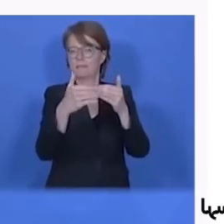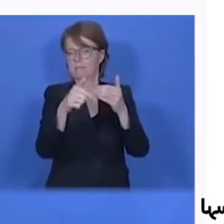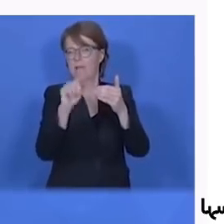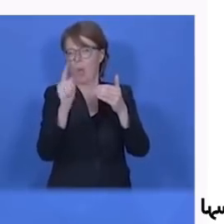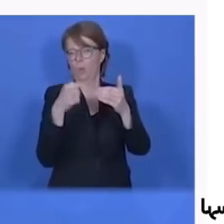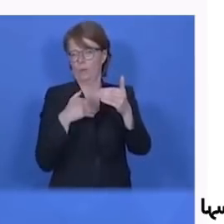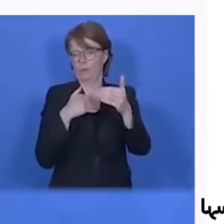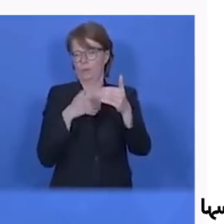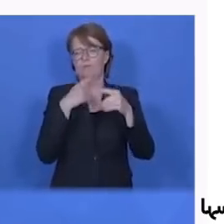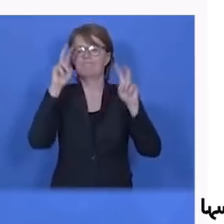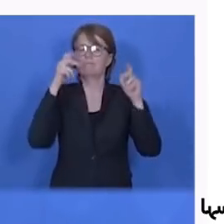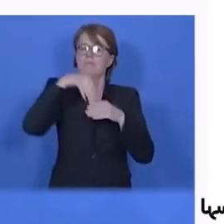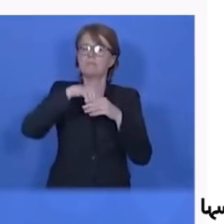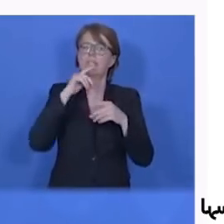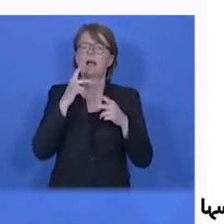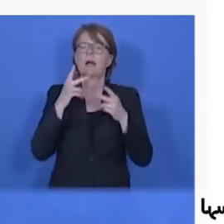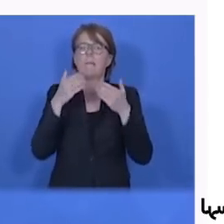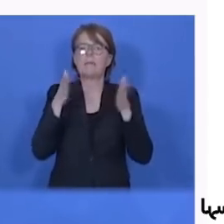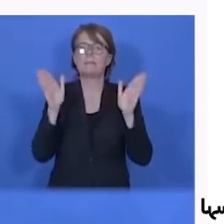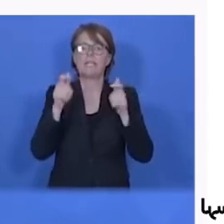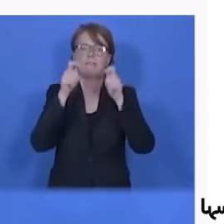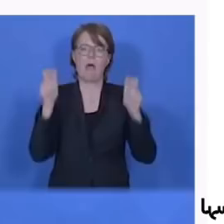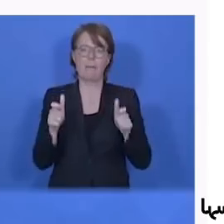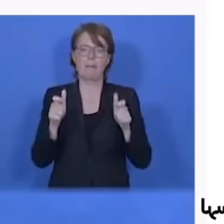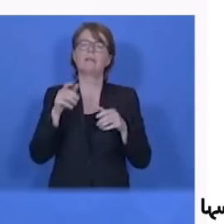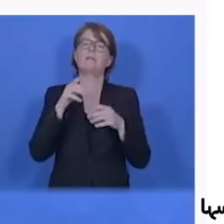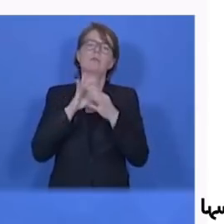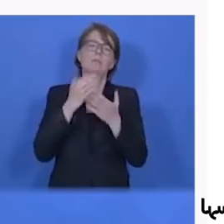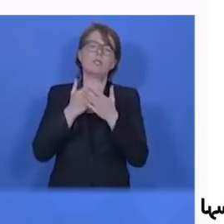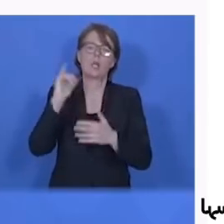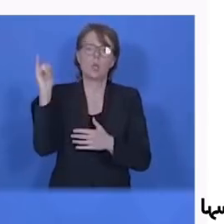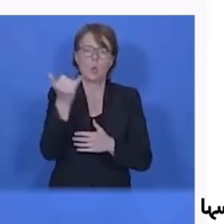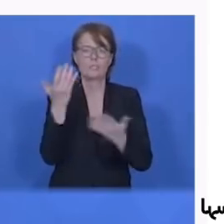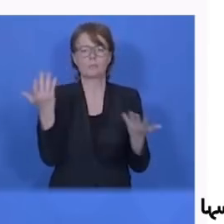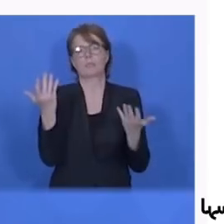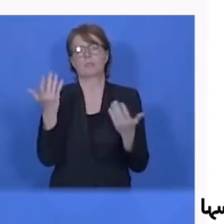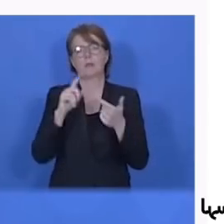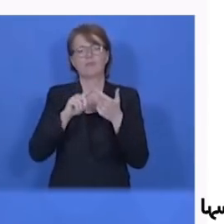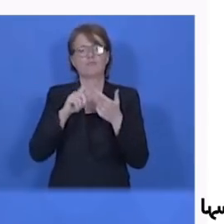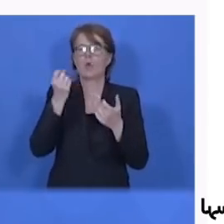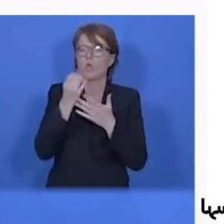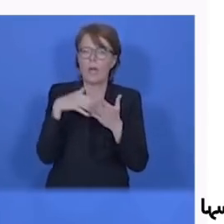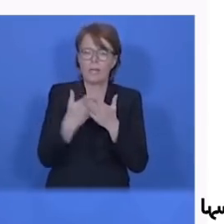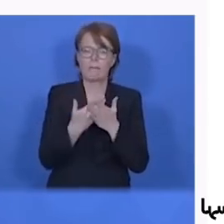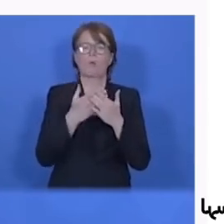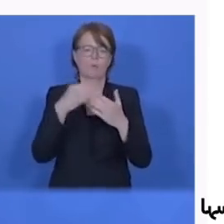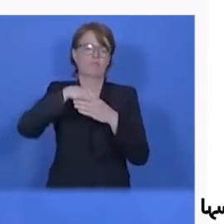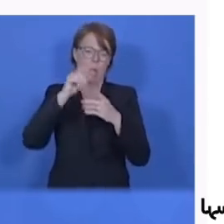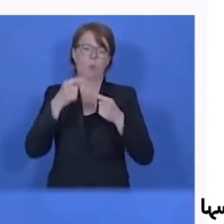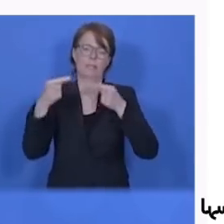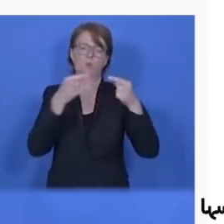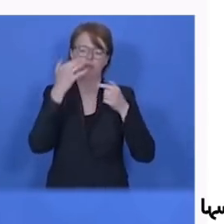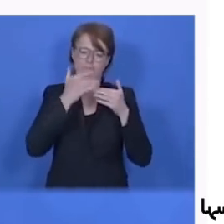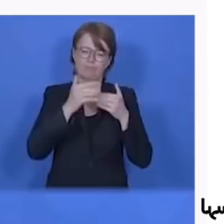تصمیم های مجزا بگیرن این تصمیم برای کل آلمان فراگیر هست خب میخونیم که تا